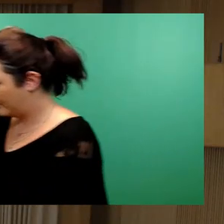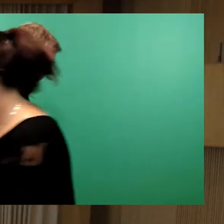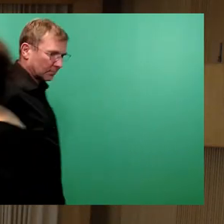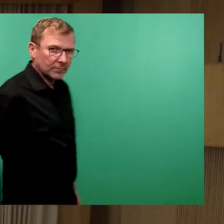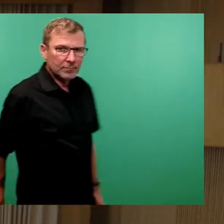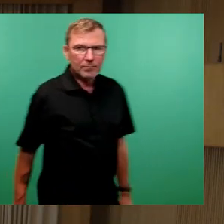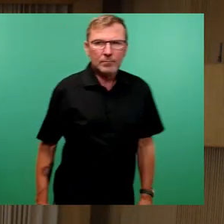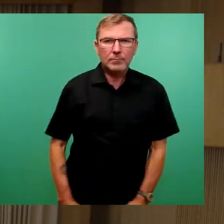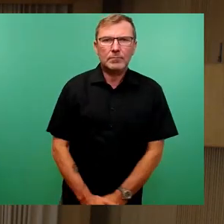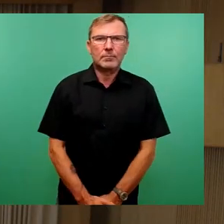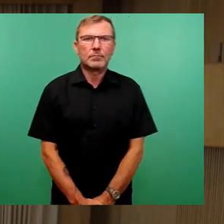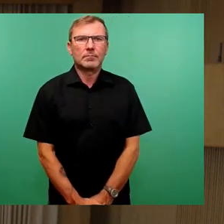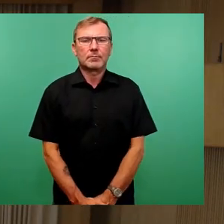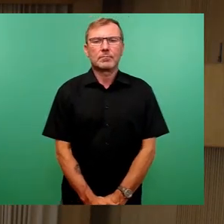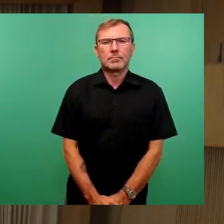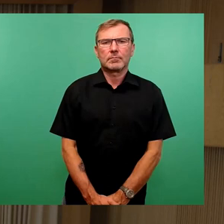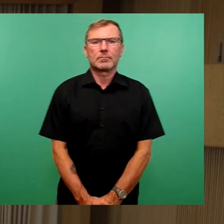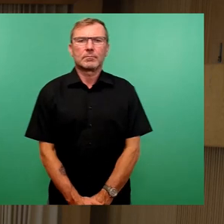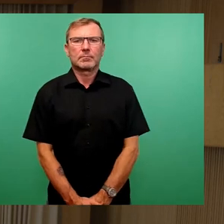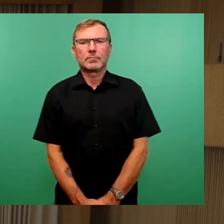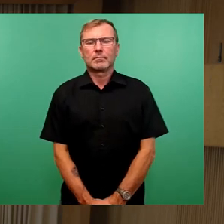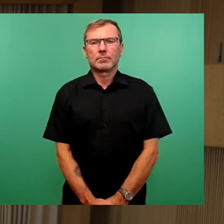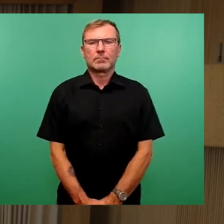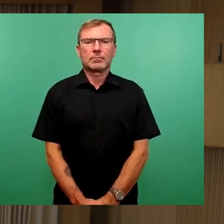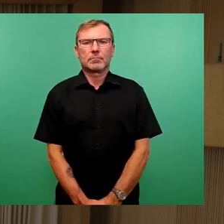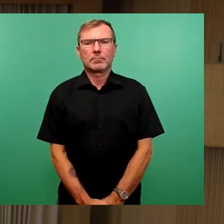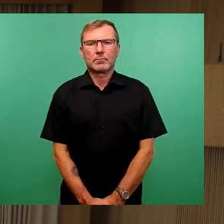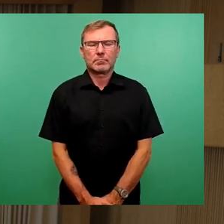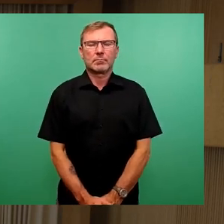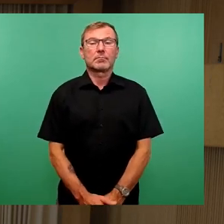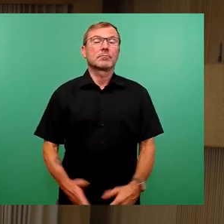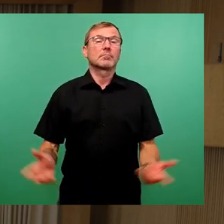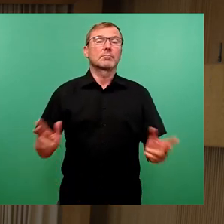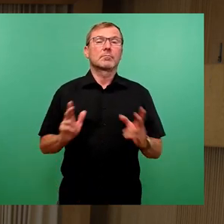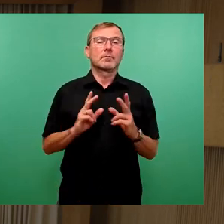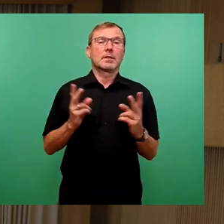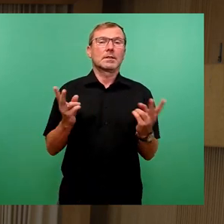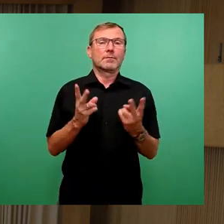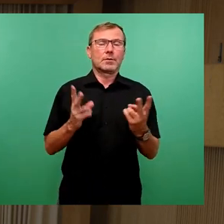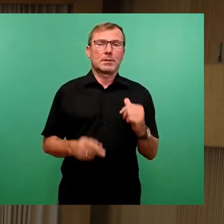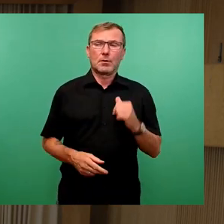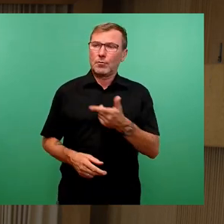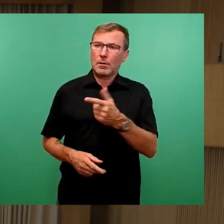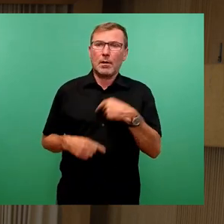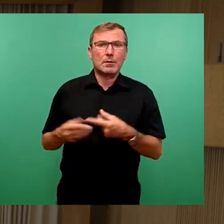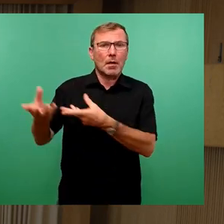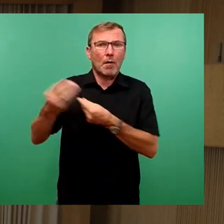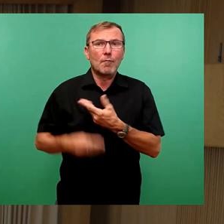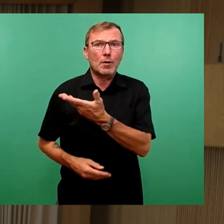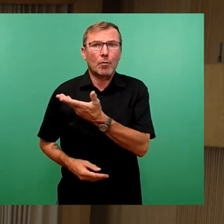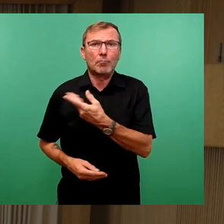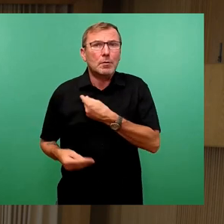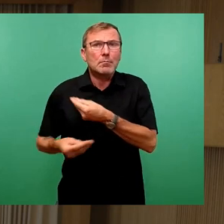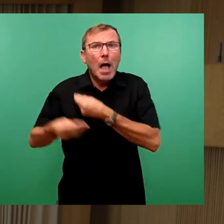Was bleibt jetzt noch zu sagen? Also natürlich sind die Kollegen herzlich willkommen. Wir sind ja auch im Austausch,